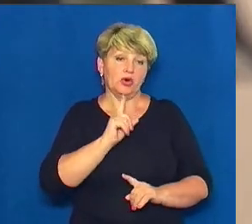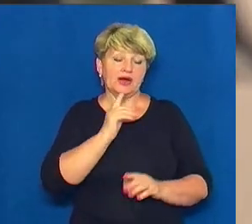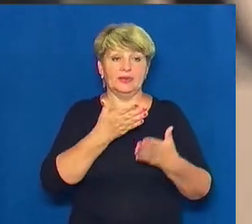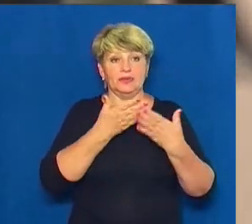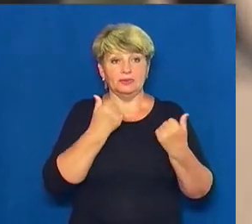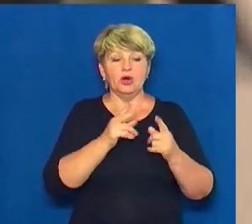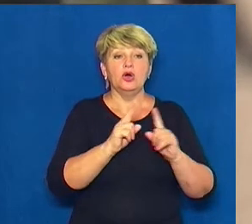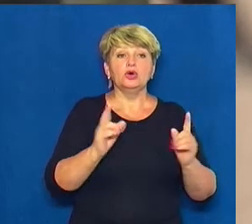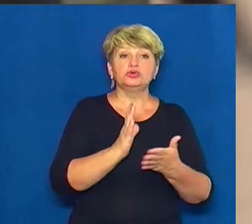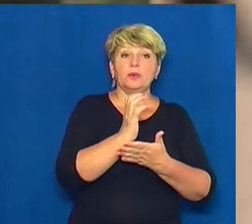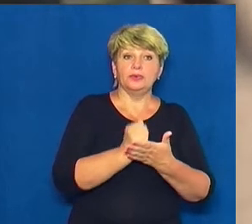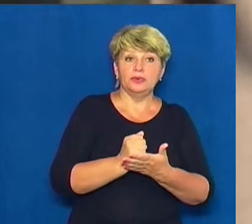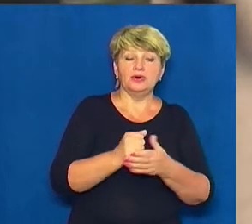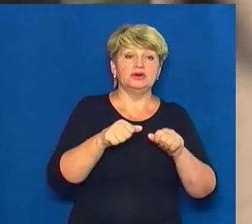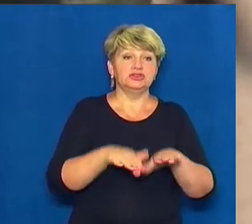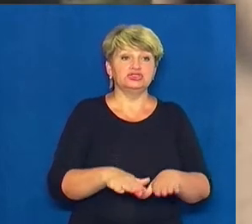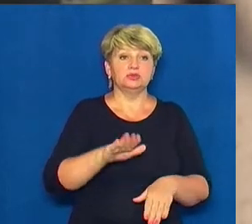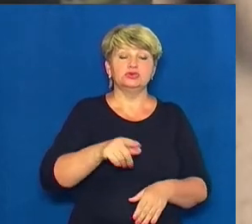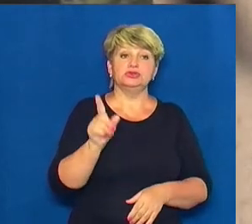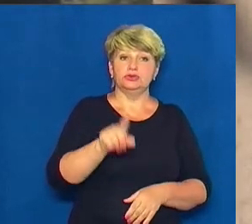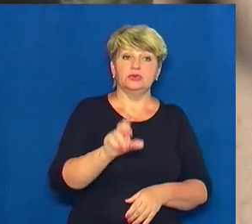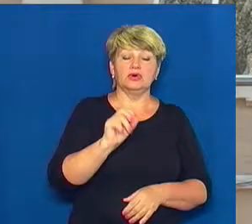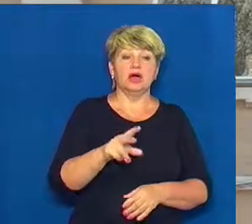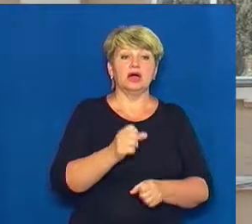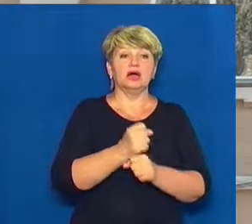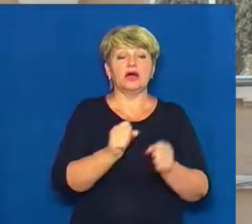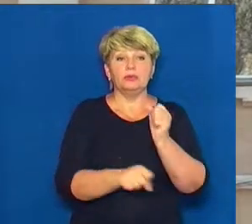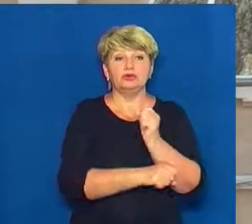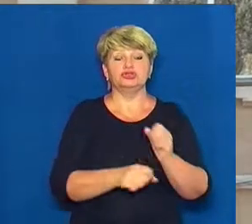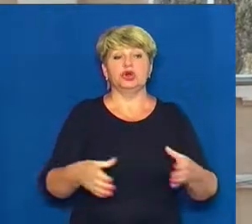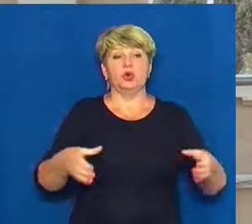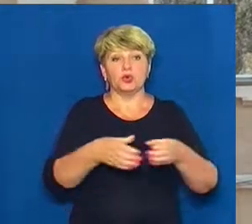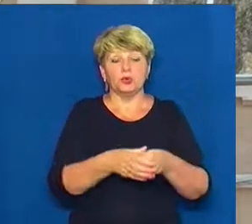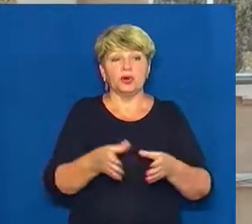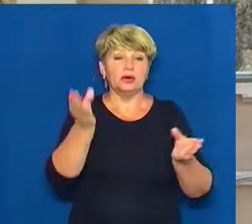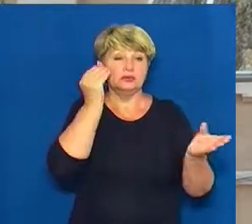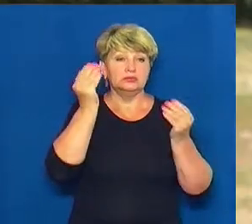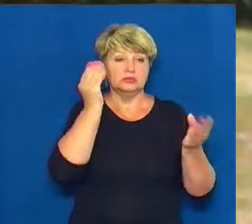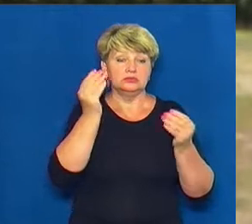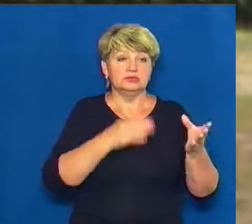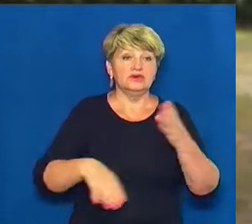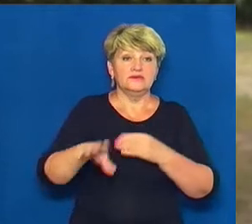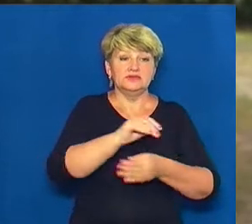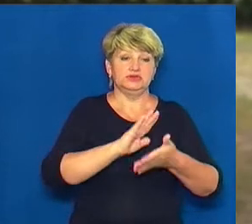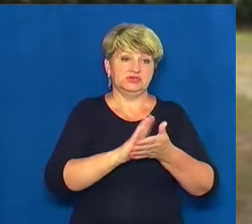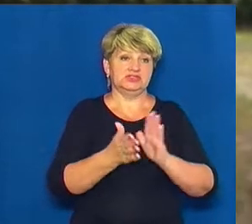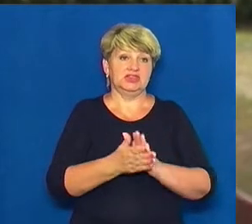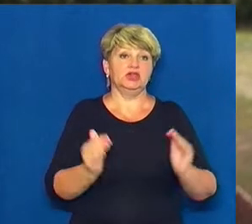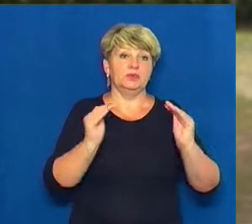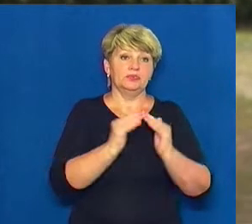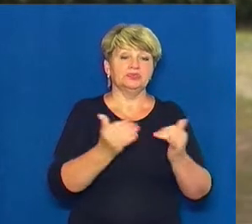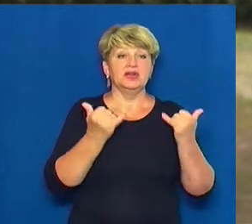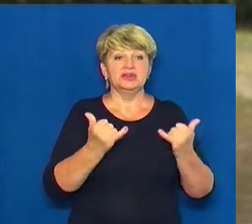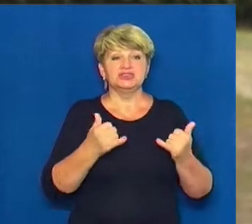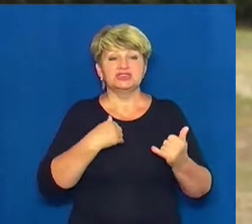утримуватиме, віршить після того, як робоча група вивчить стан будівлі та завантаженість корпусів. Іде зараз обговорення різних